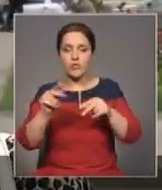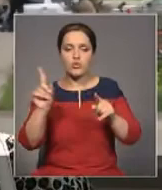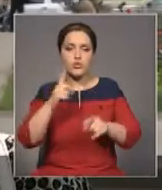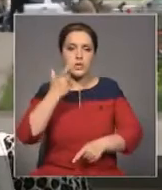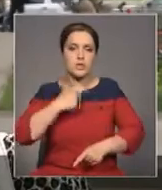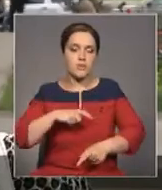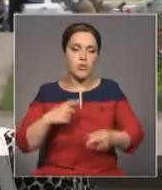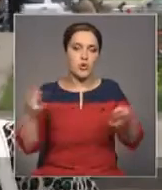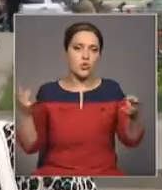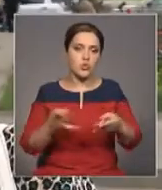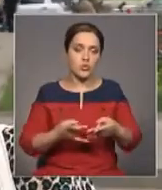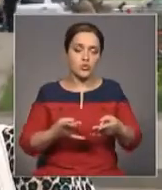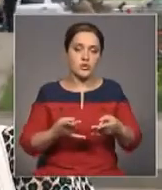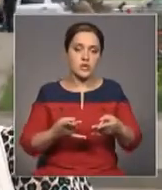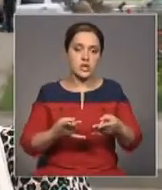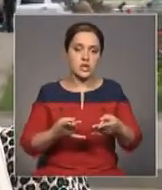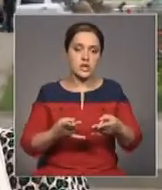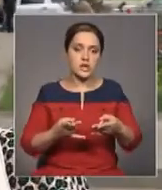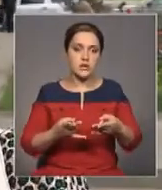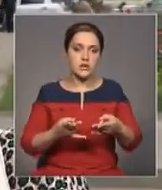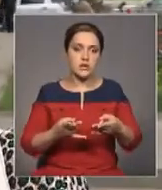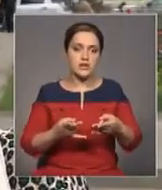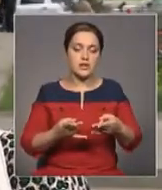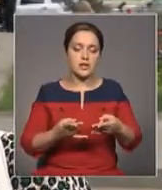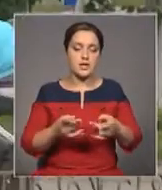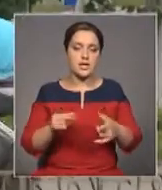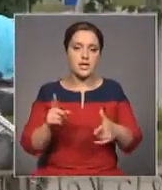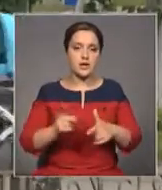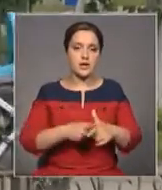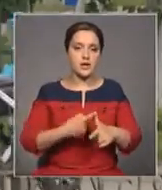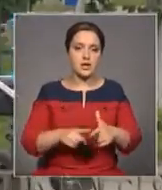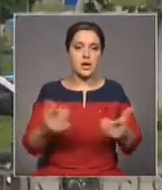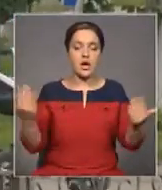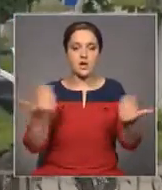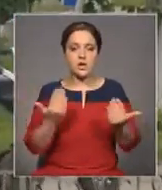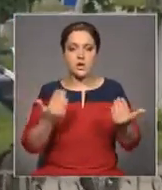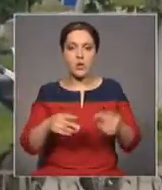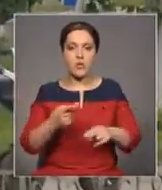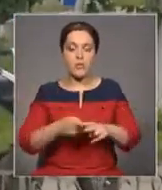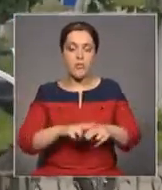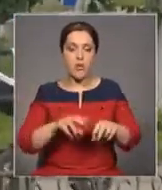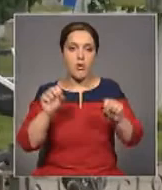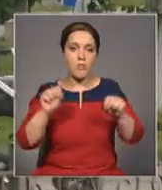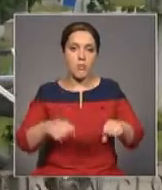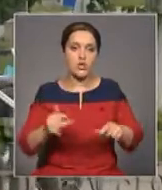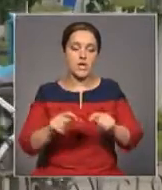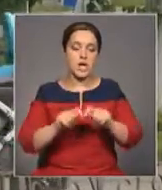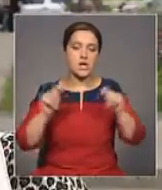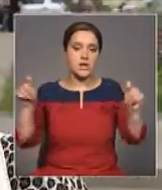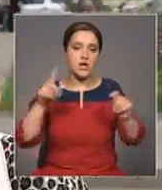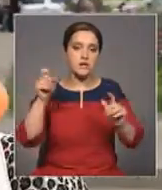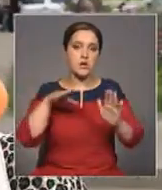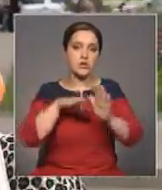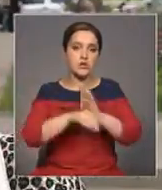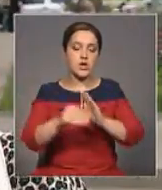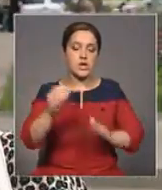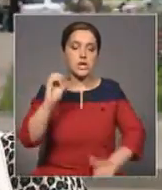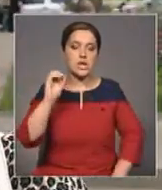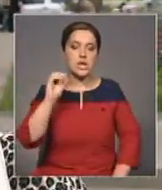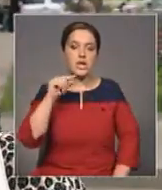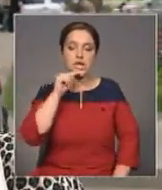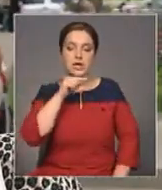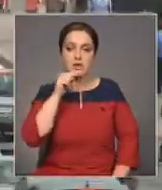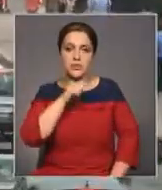допустим, вещи или там еще какие-нибудь товары. Это стало возможным за счет экономического